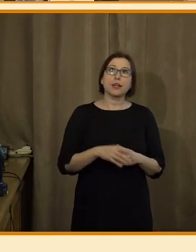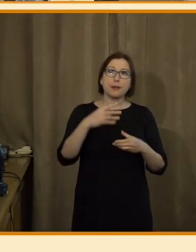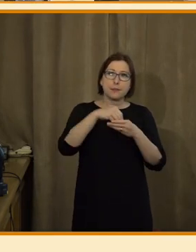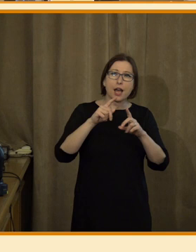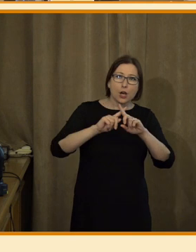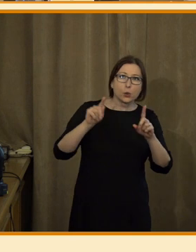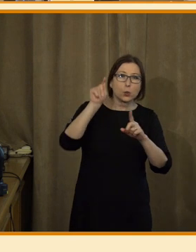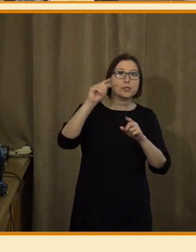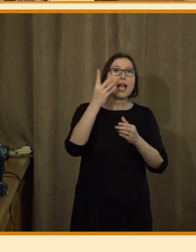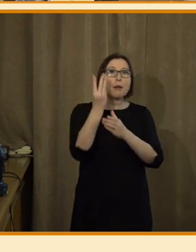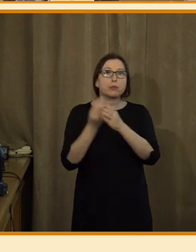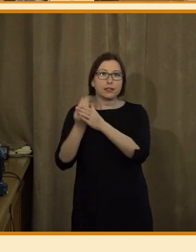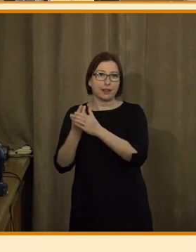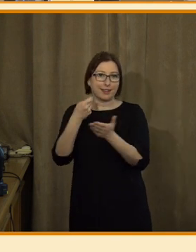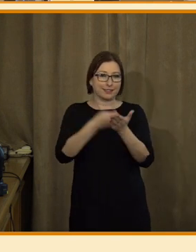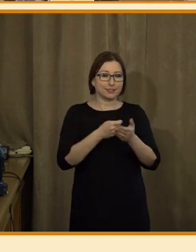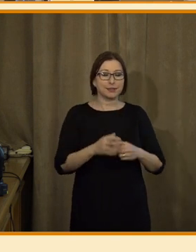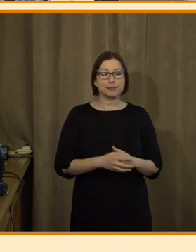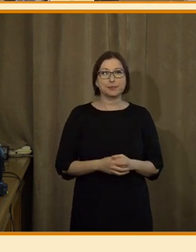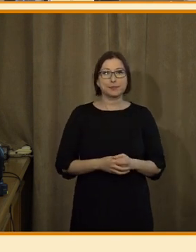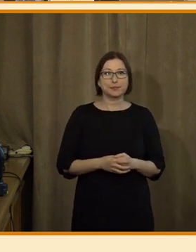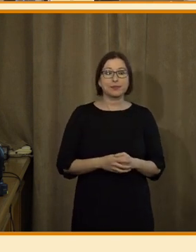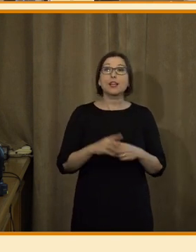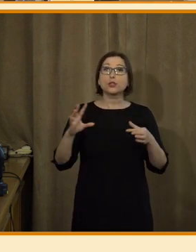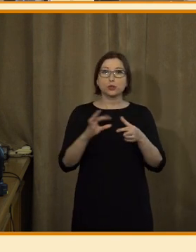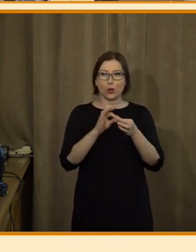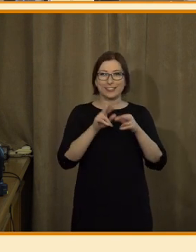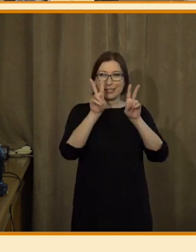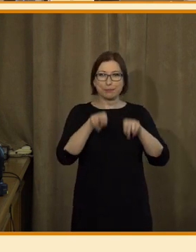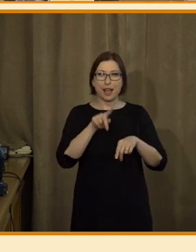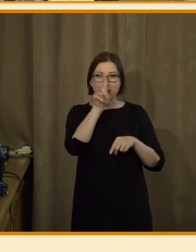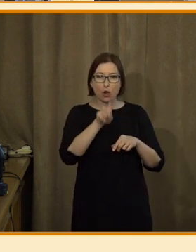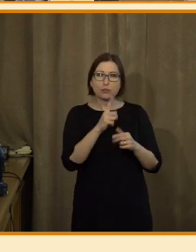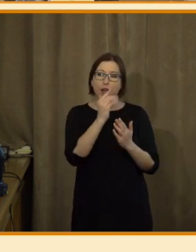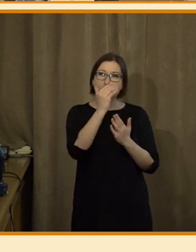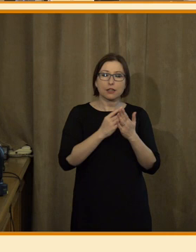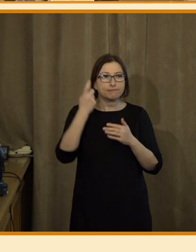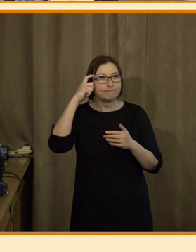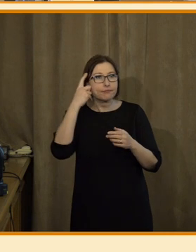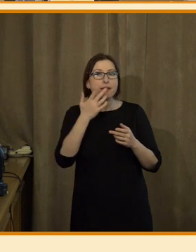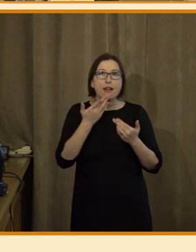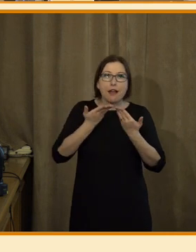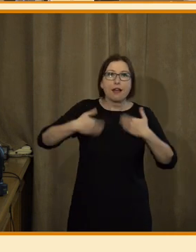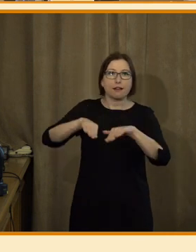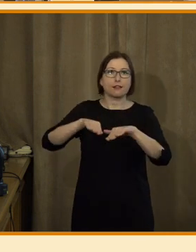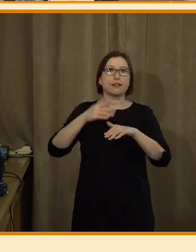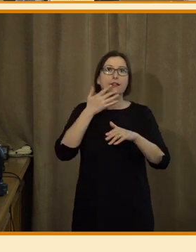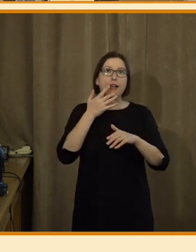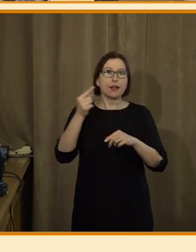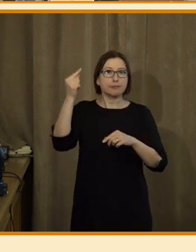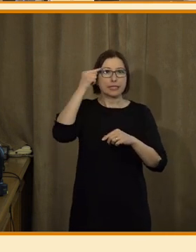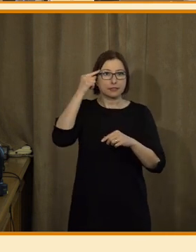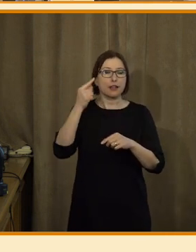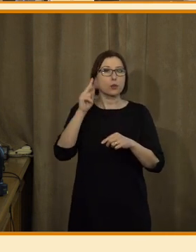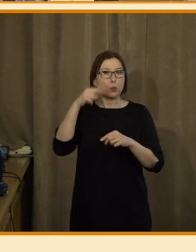aplikace. Když se potom podíváte na ty právní otázky, tak je jich celá řada. A na konci